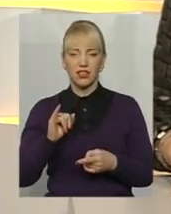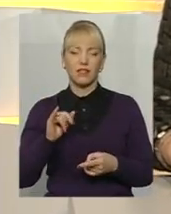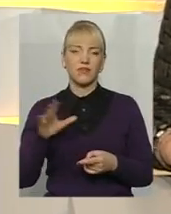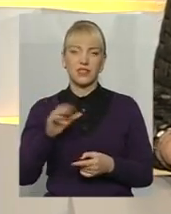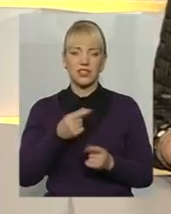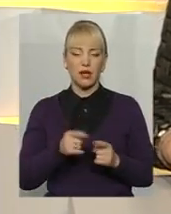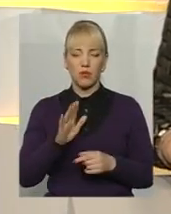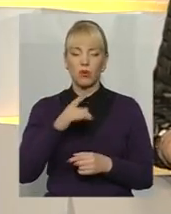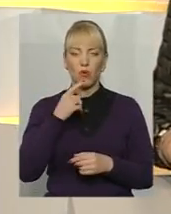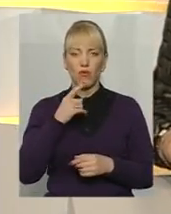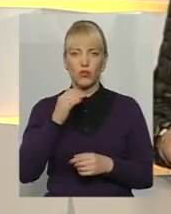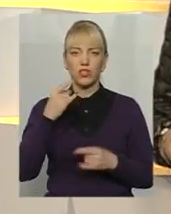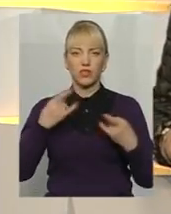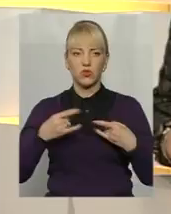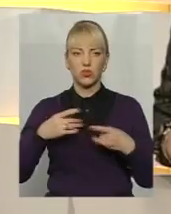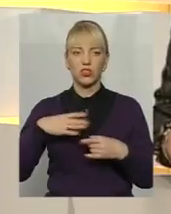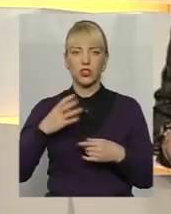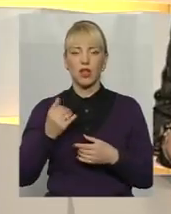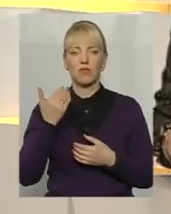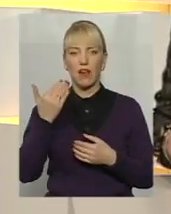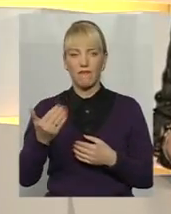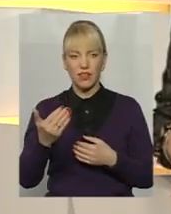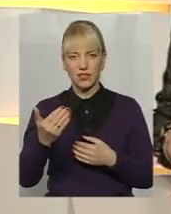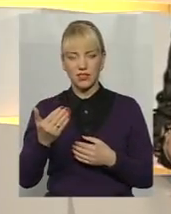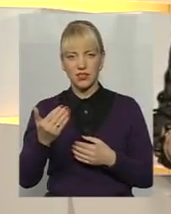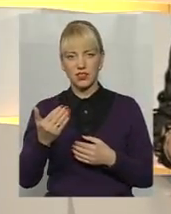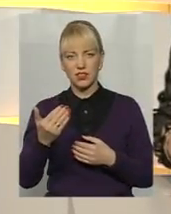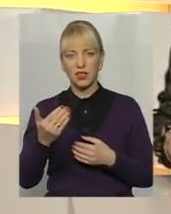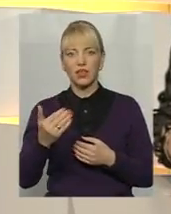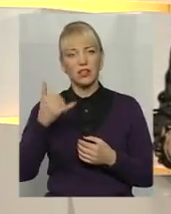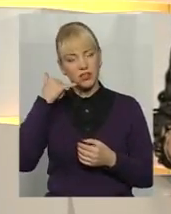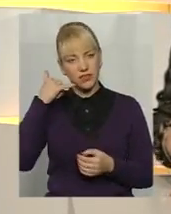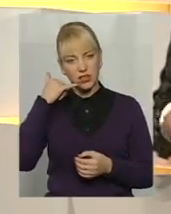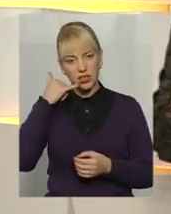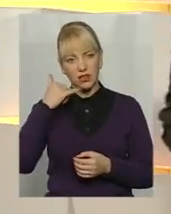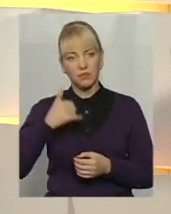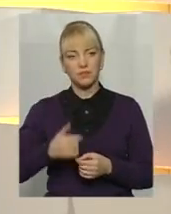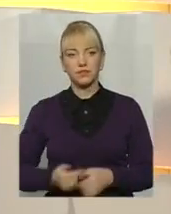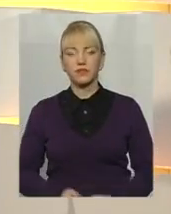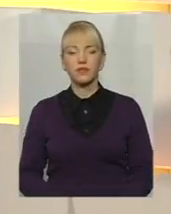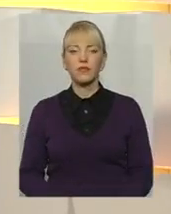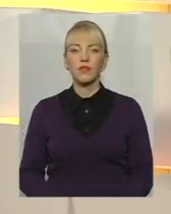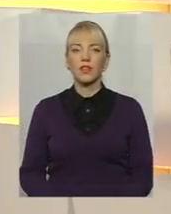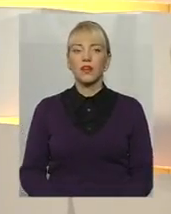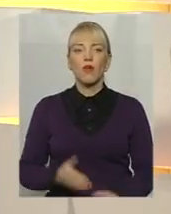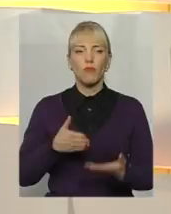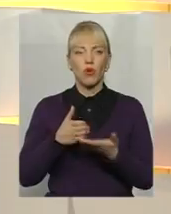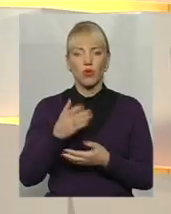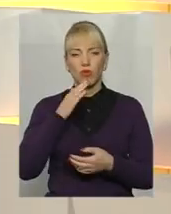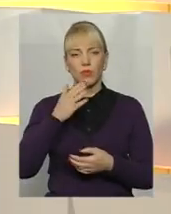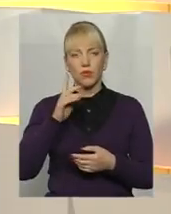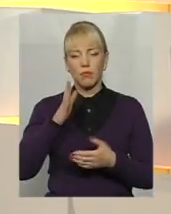І чекаємо на ваші, шановний телеглядачу, телефонні дзвінки. Прологом для нашої розмови стане